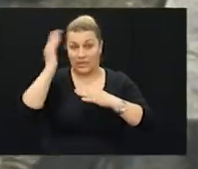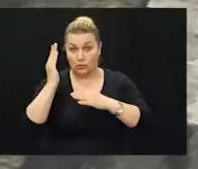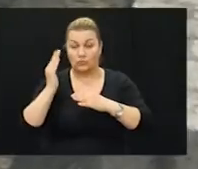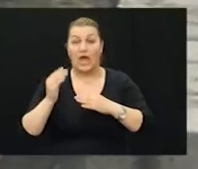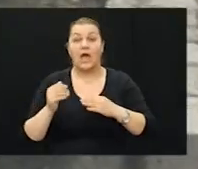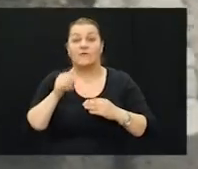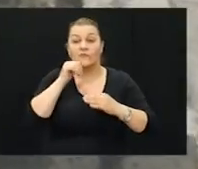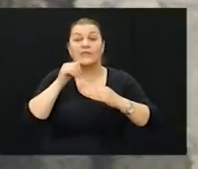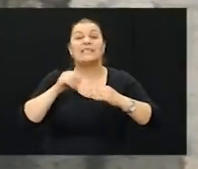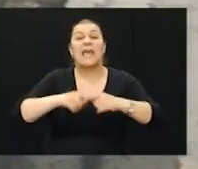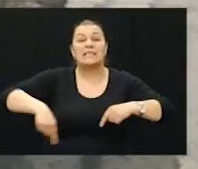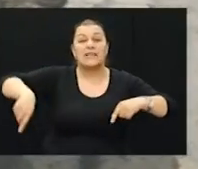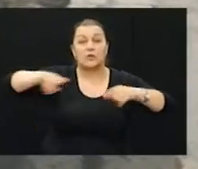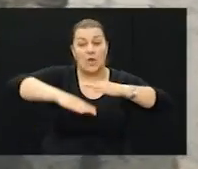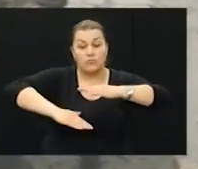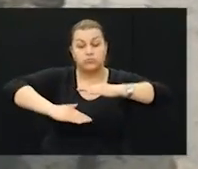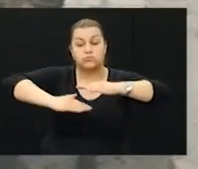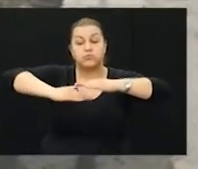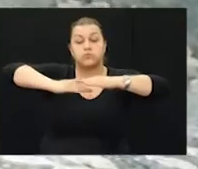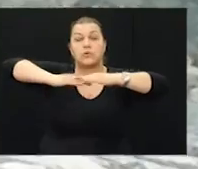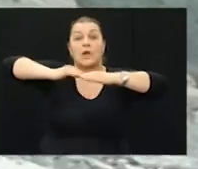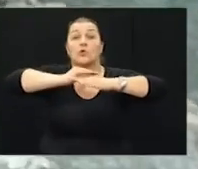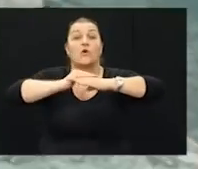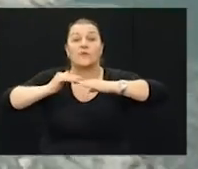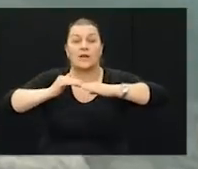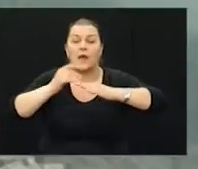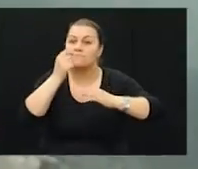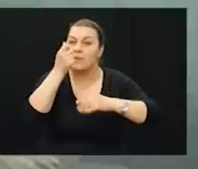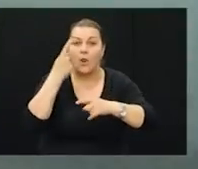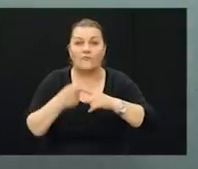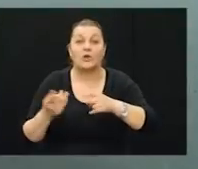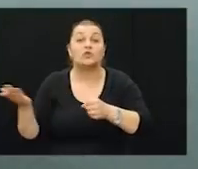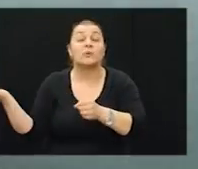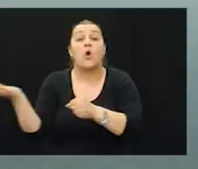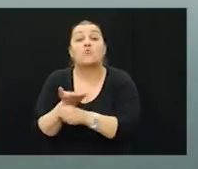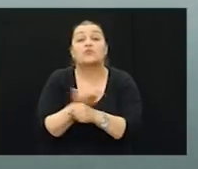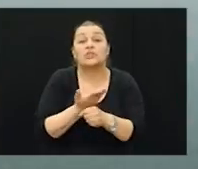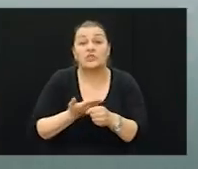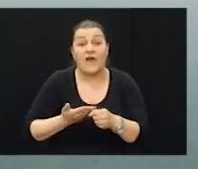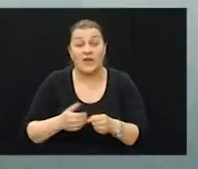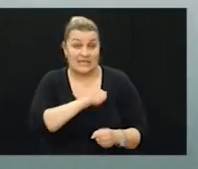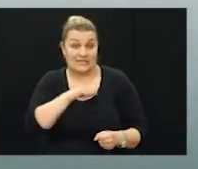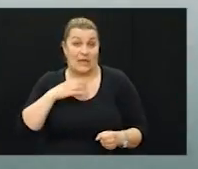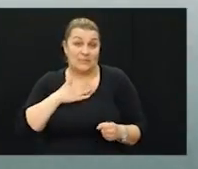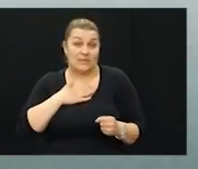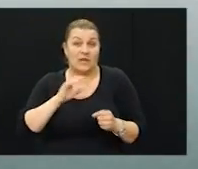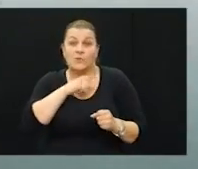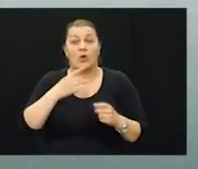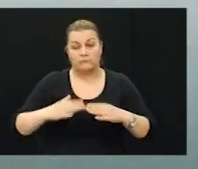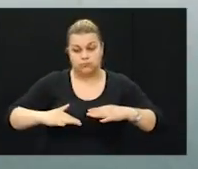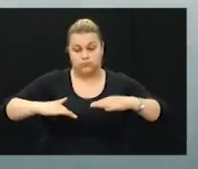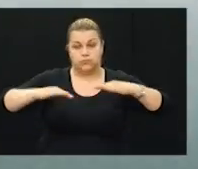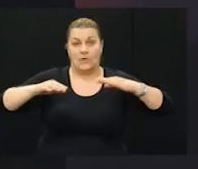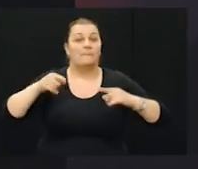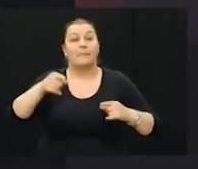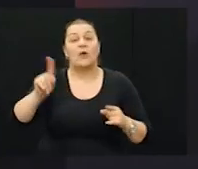jezero se punilo do samog vrhunca i prijetilo je da će doći i do uništavanja, dakle, samo uništavanja na brani zbog